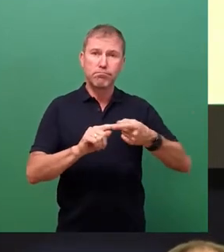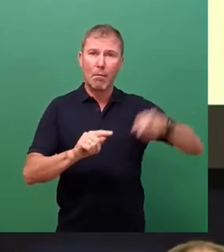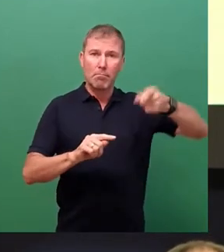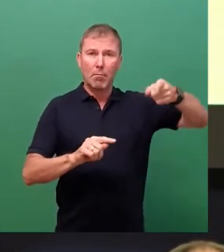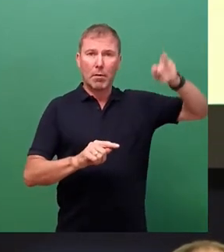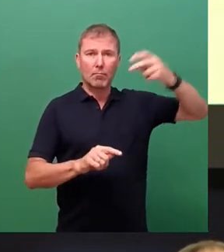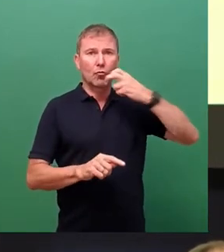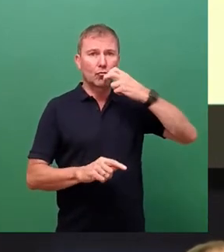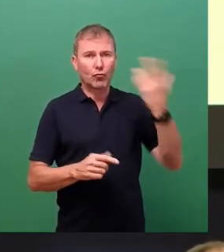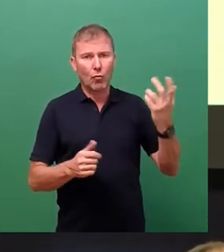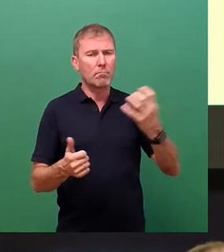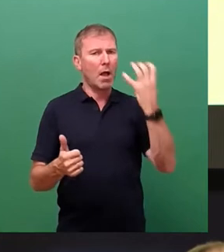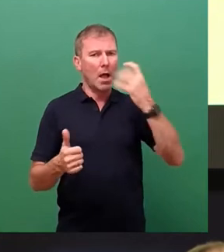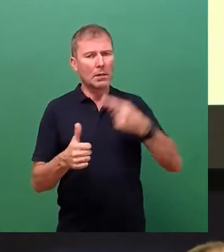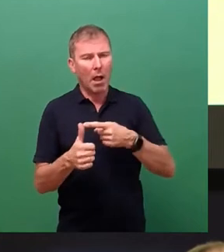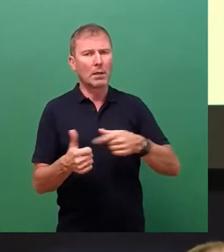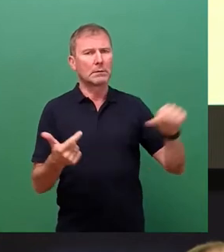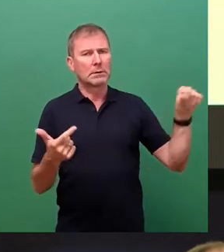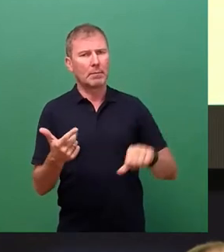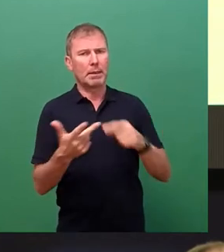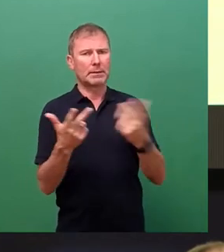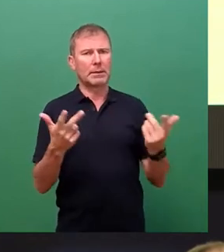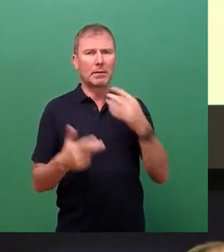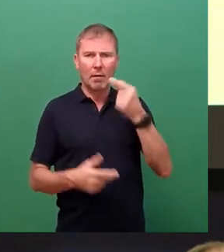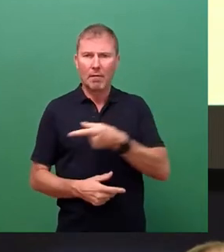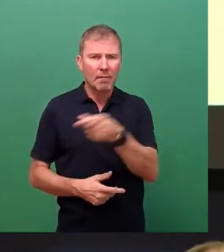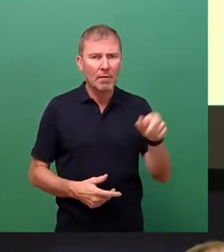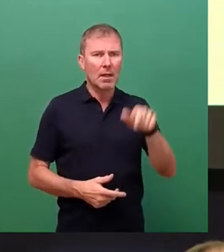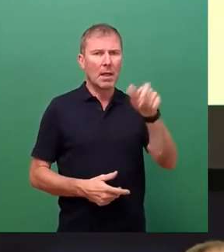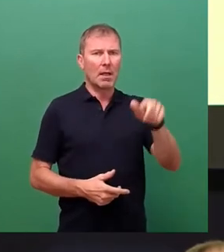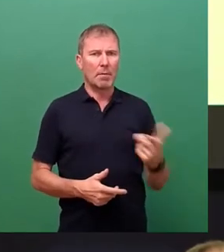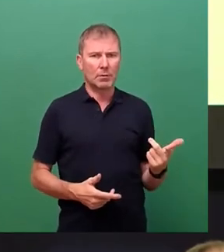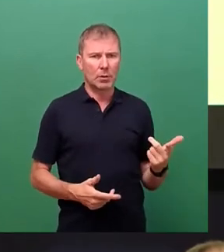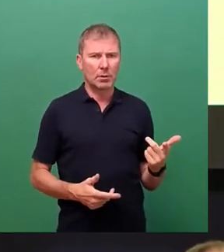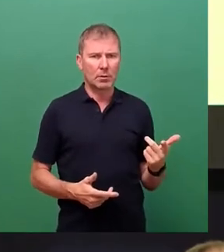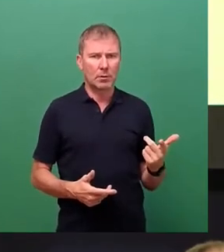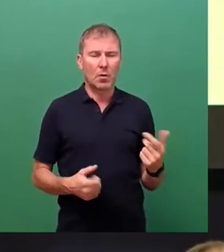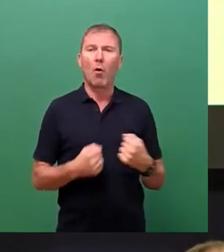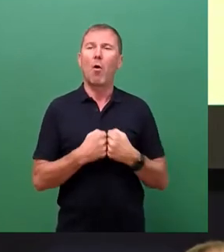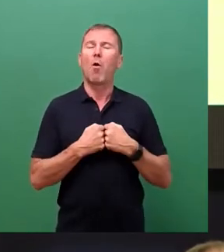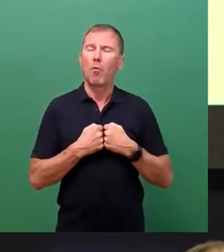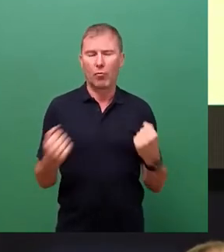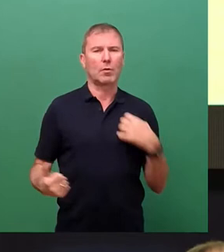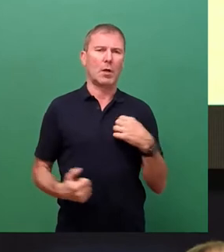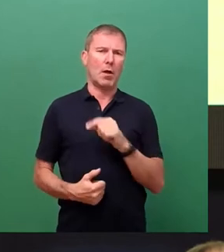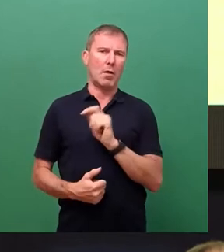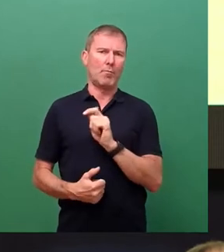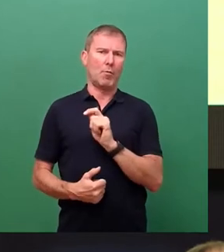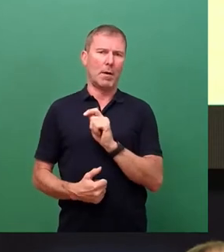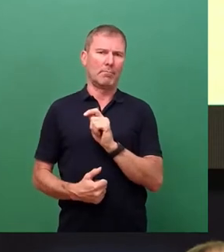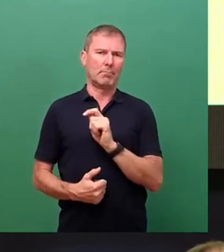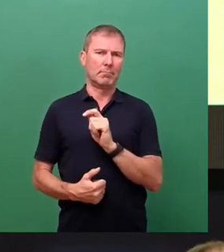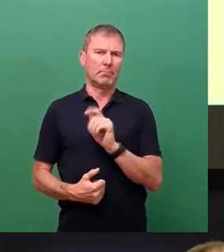Gas und Benzin dürften für viele Menschen ein deutlich größeres Problem sein als ein